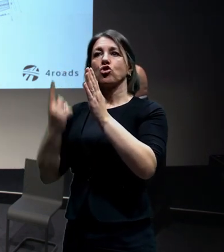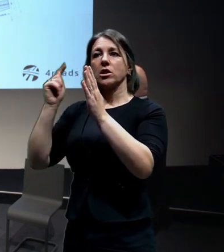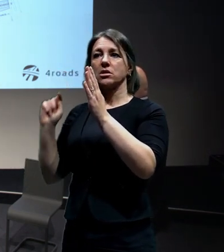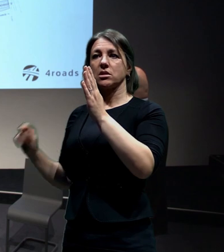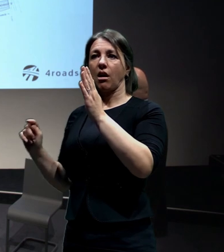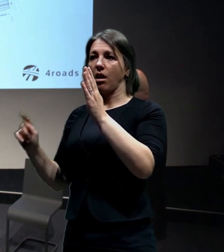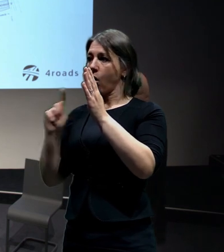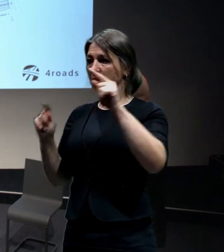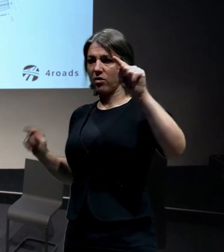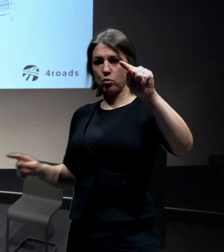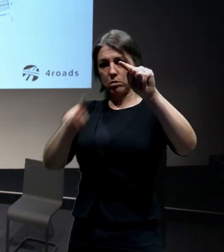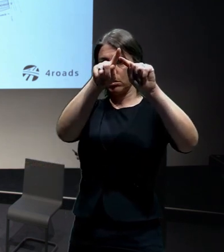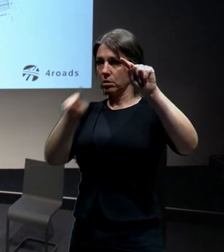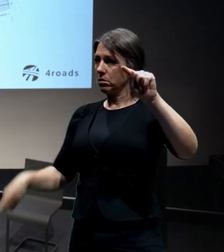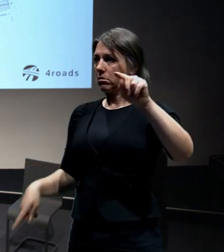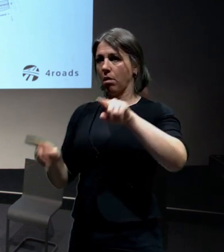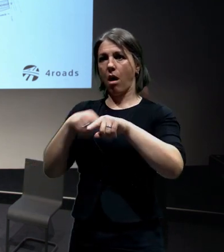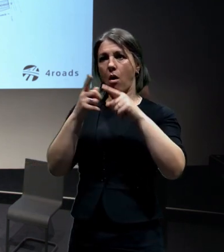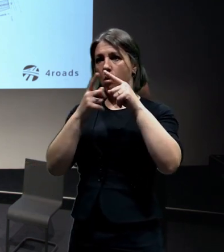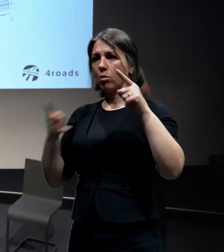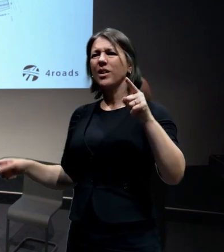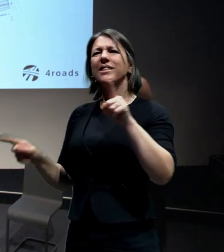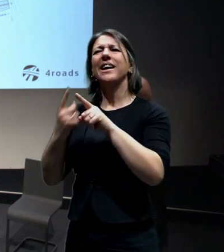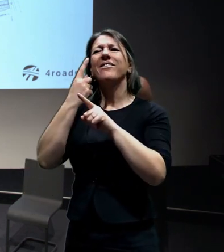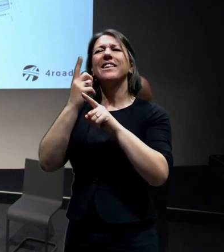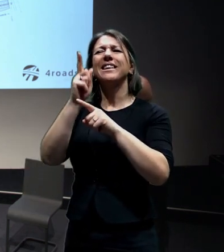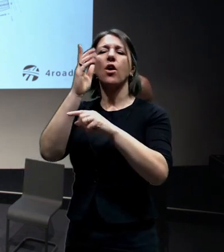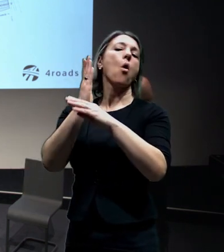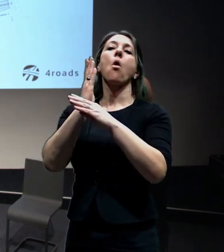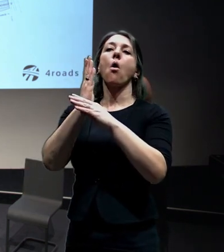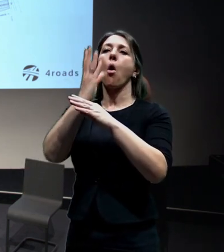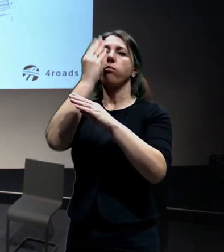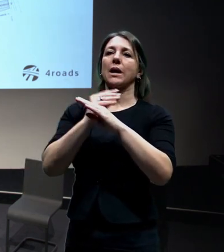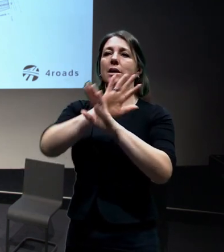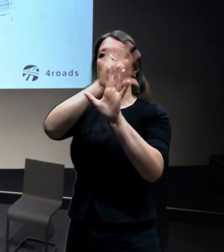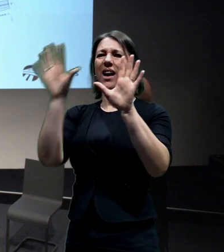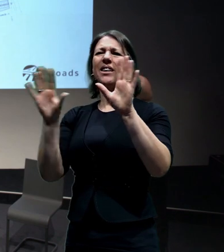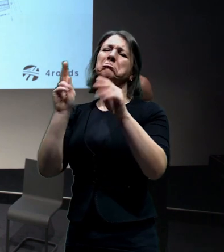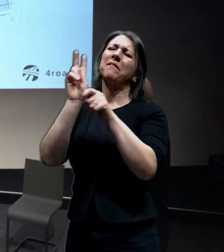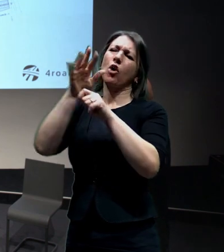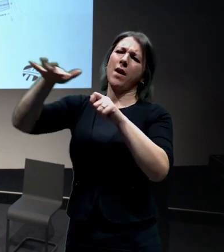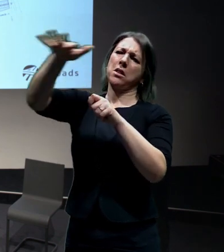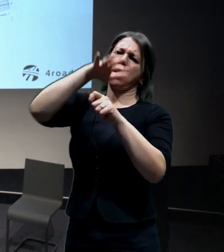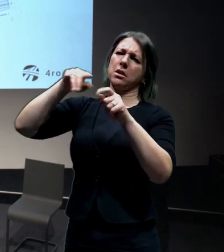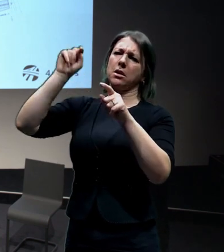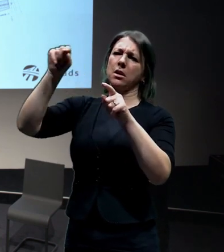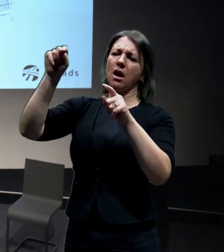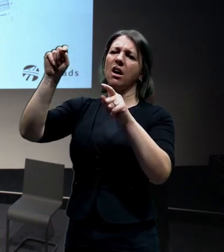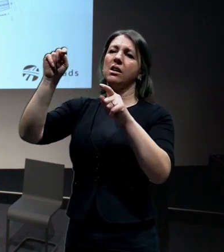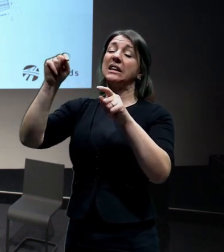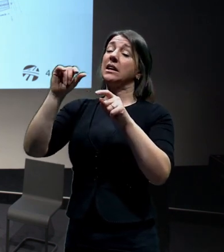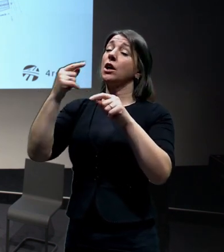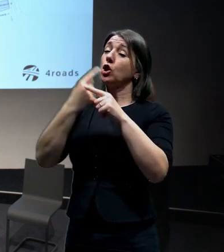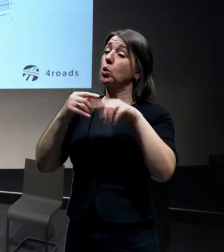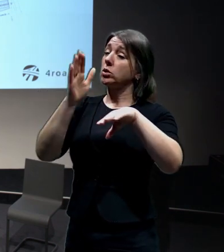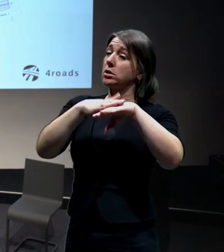opravdu dlouhá a na tom severním obrázku, když se vrátím zpátky k té vychovatelně, bych upozornil